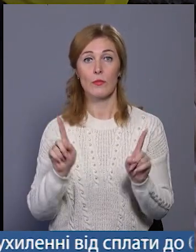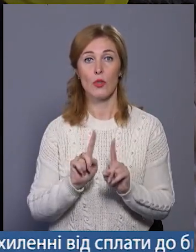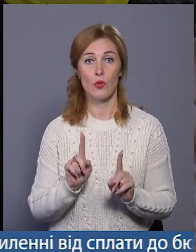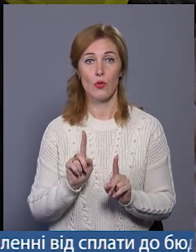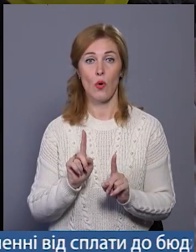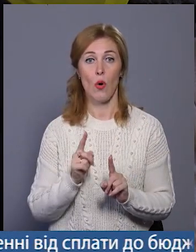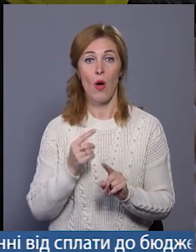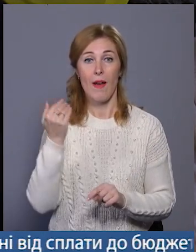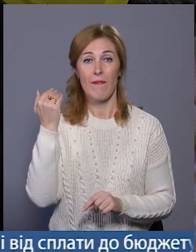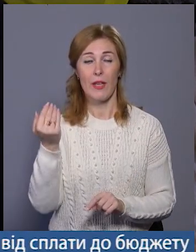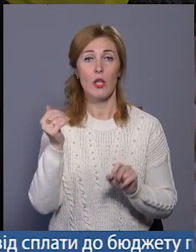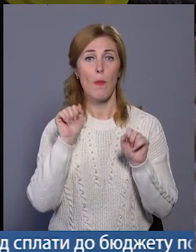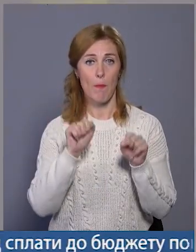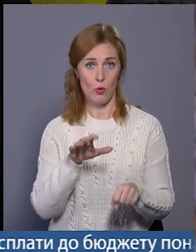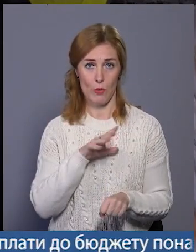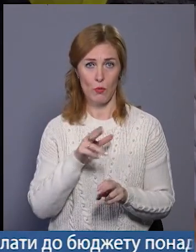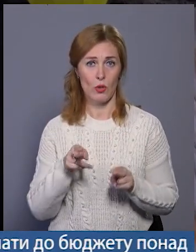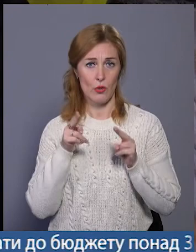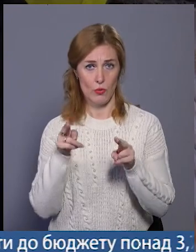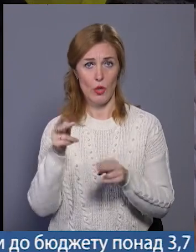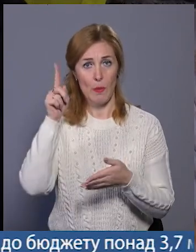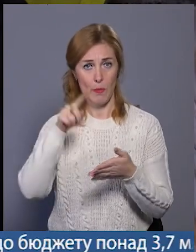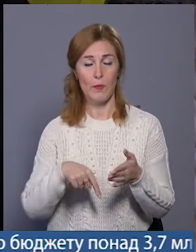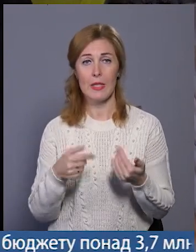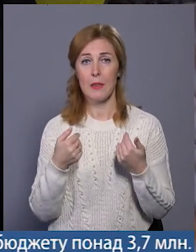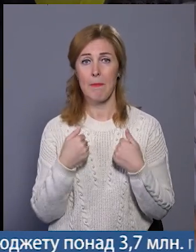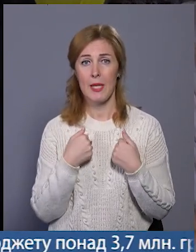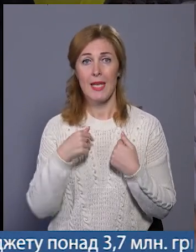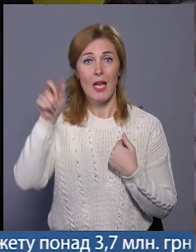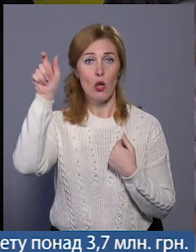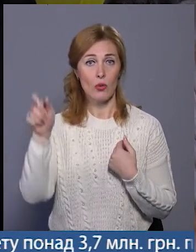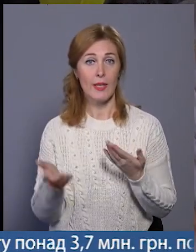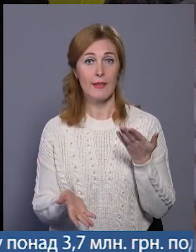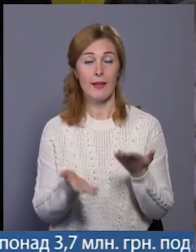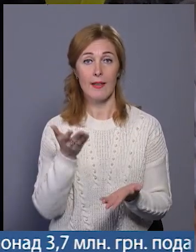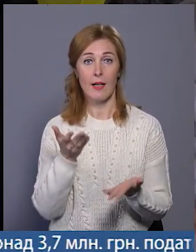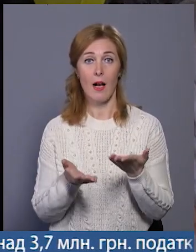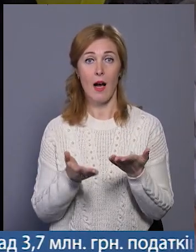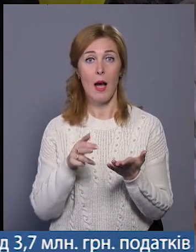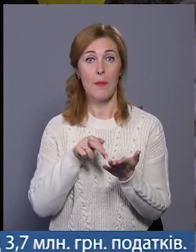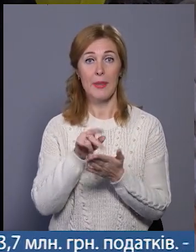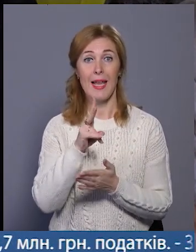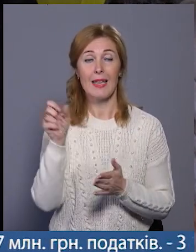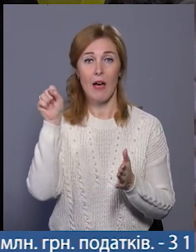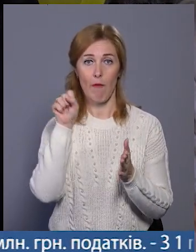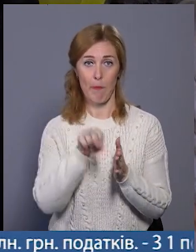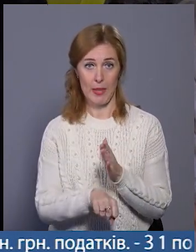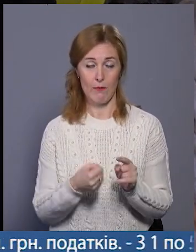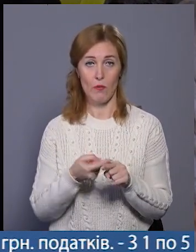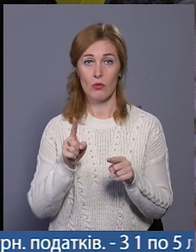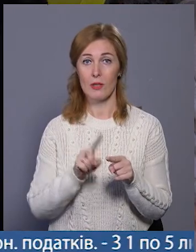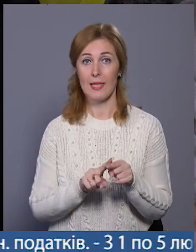він може бути в житті злочинцем. Повірте мені, людина, яка піде на вбивство, це